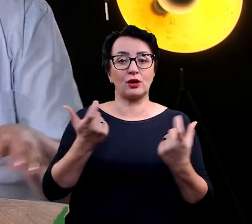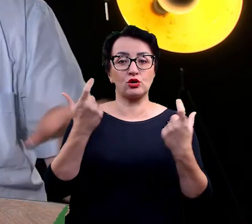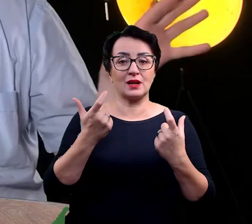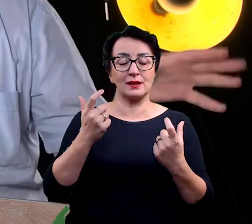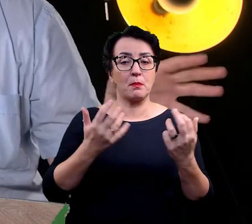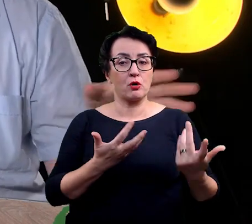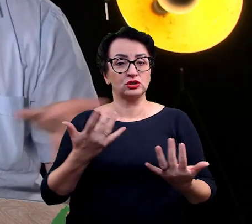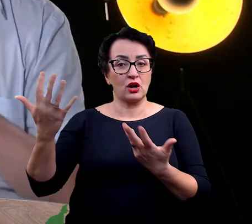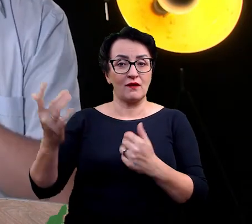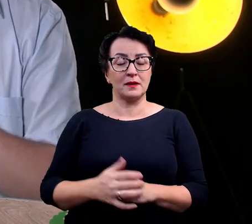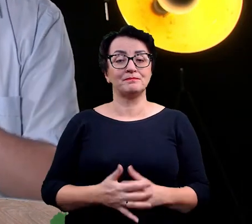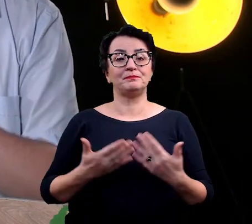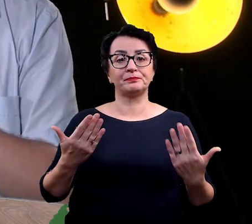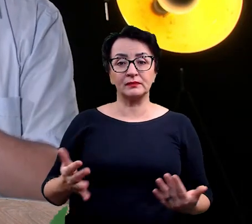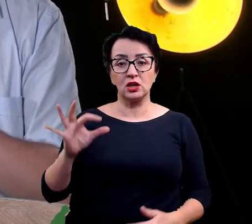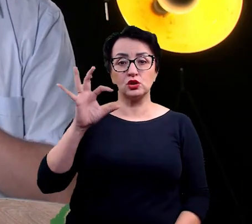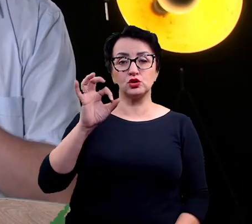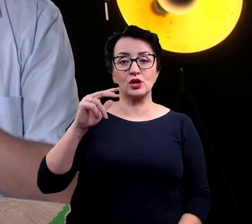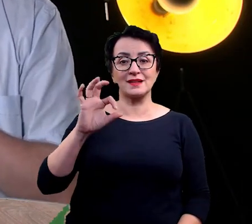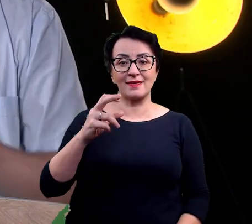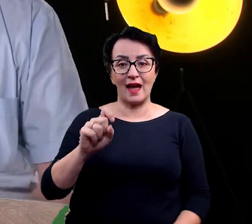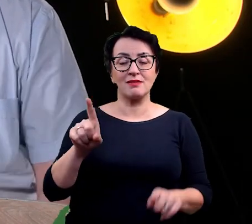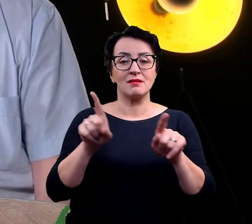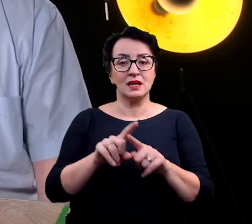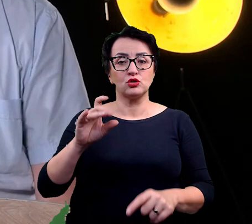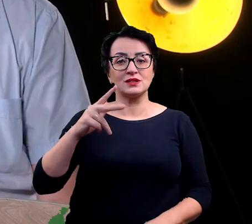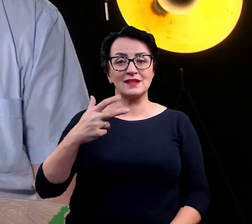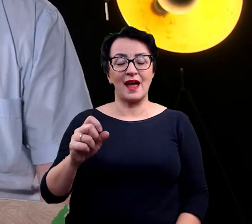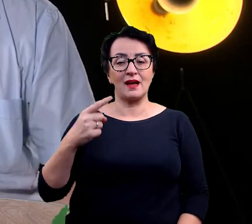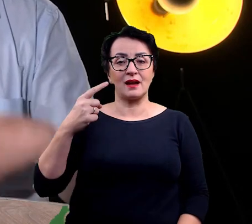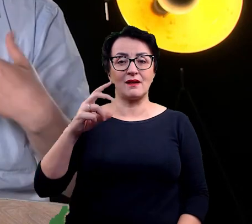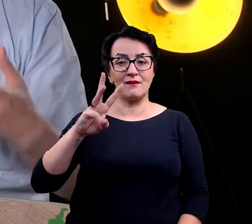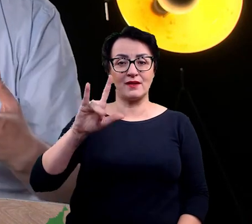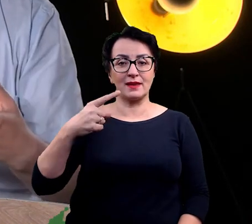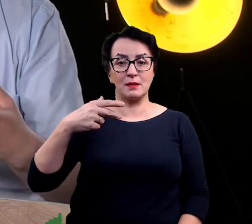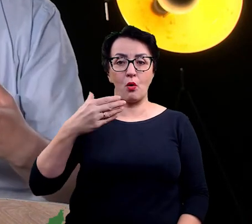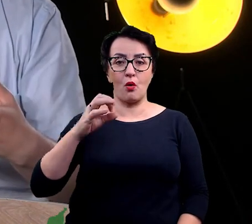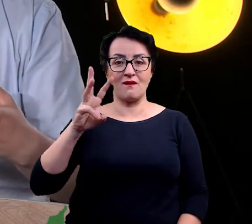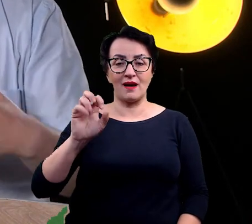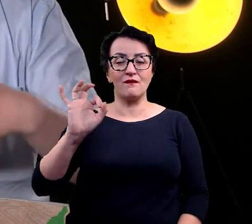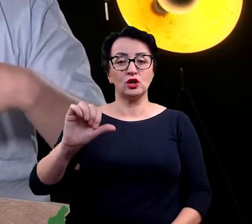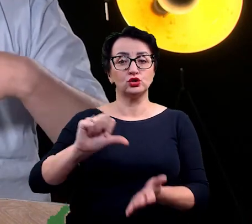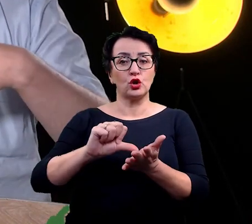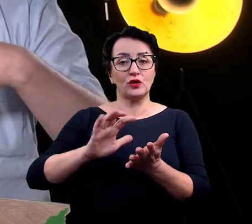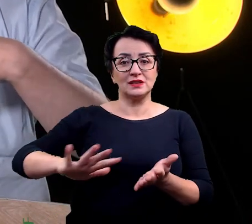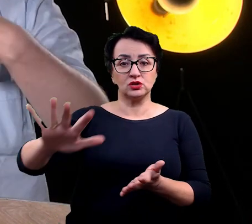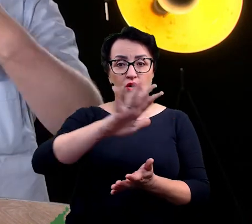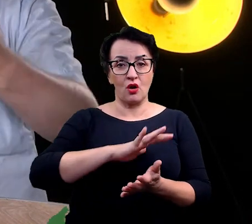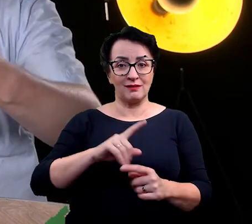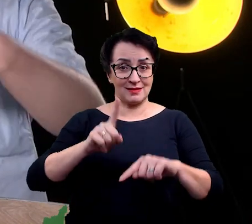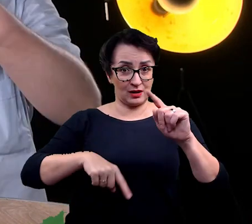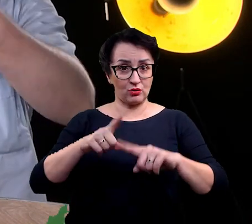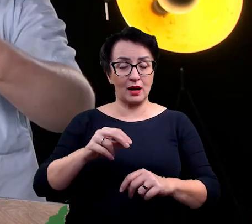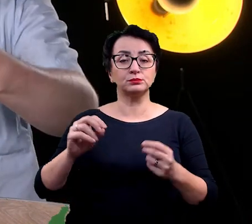Sosna, szczególnie sosna wydmowa w swoim naturalnym środowisku jest przystosowana do tego, że co